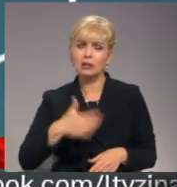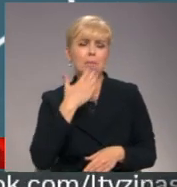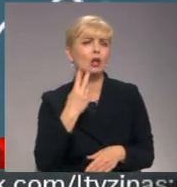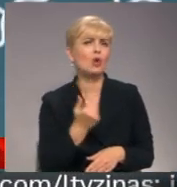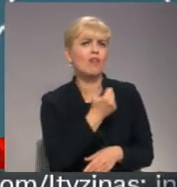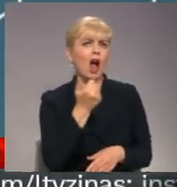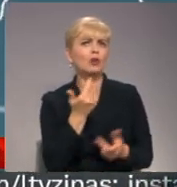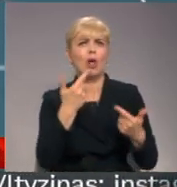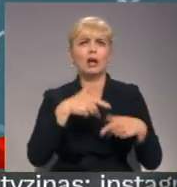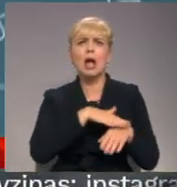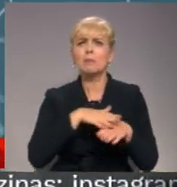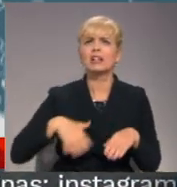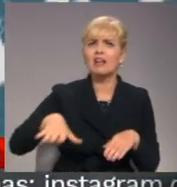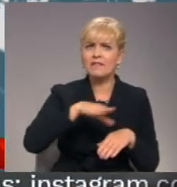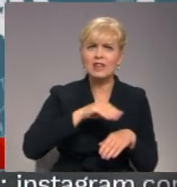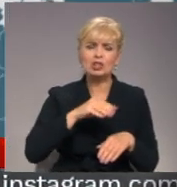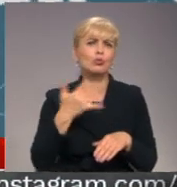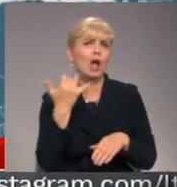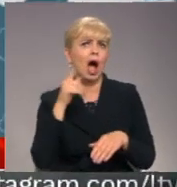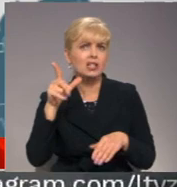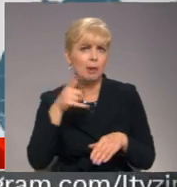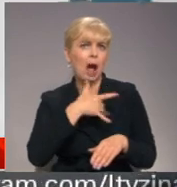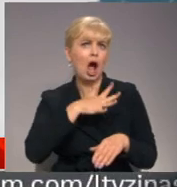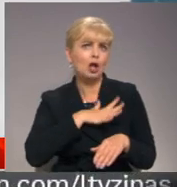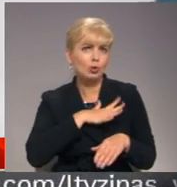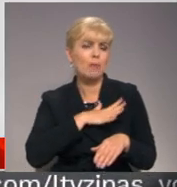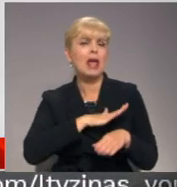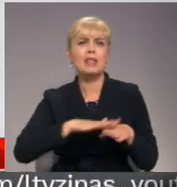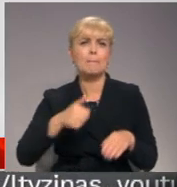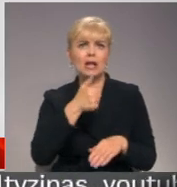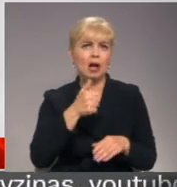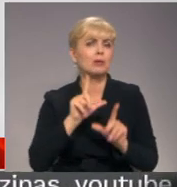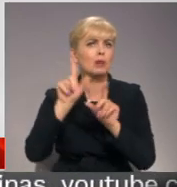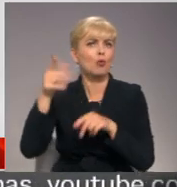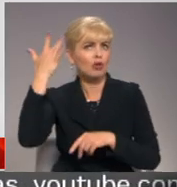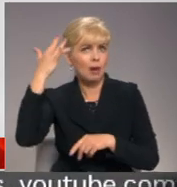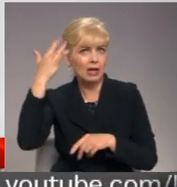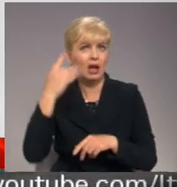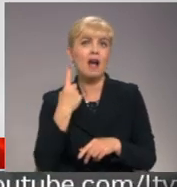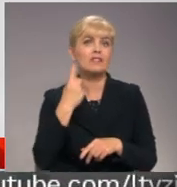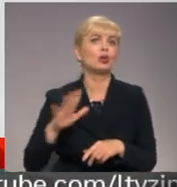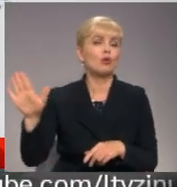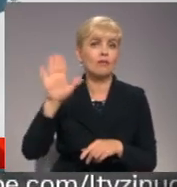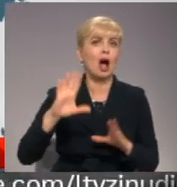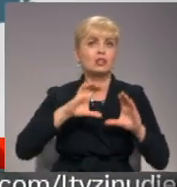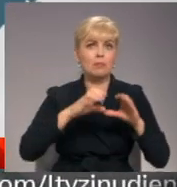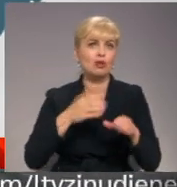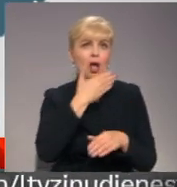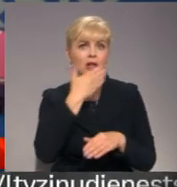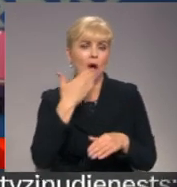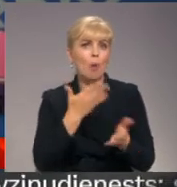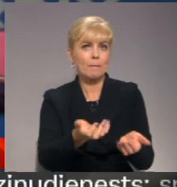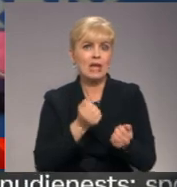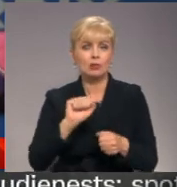ārvalstīm adoptētie nepilngadīgie, devušies uz Amerikas Savienotajām valstīm, vienīgo valsti pasaulē, kas nav pieņēmusi anau